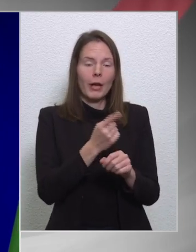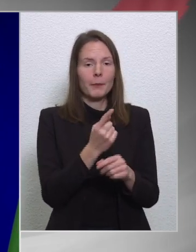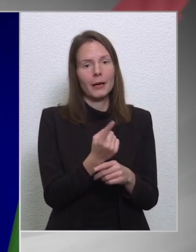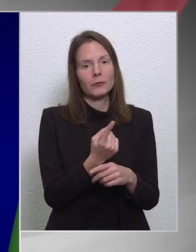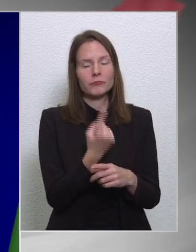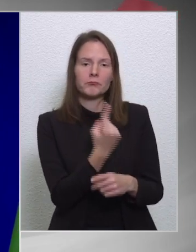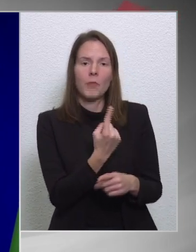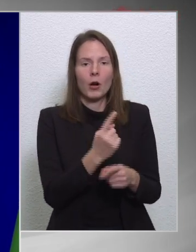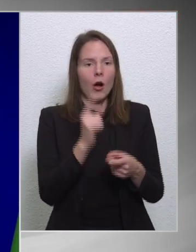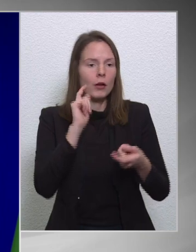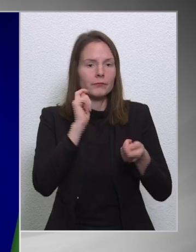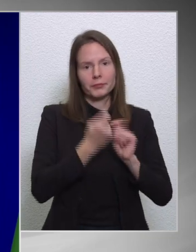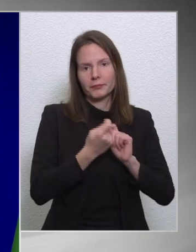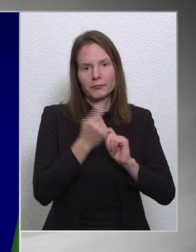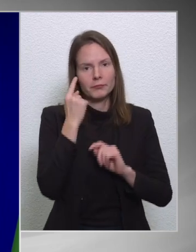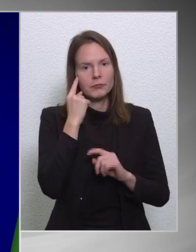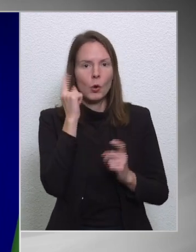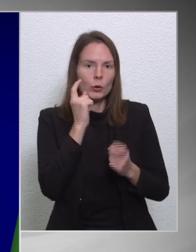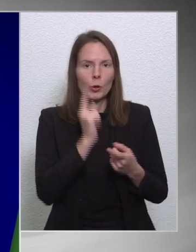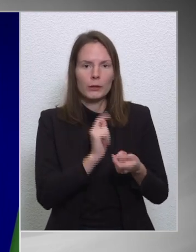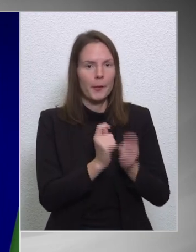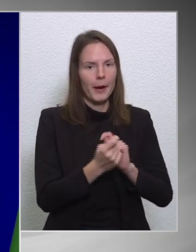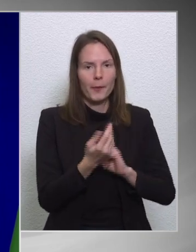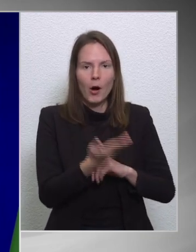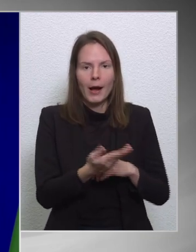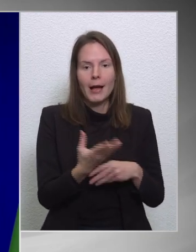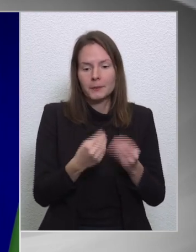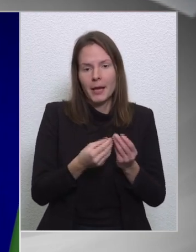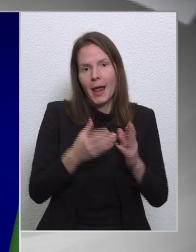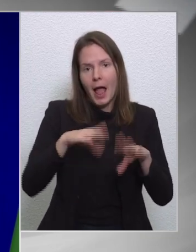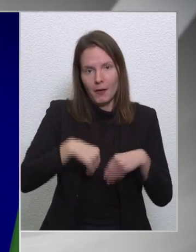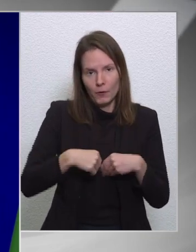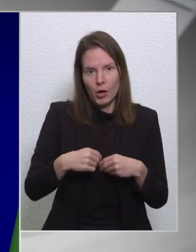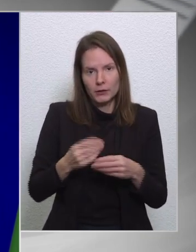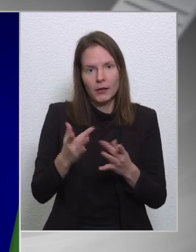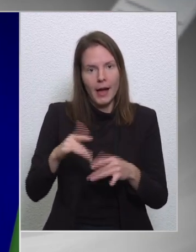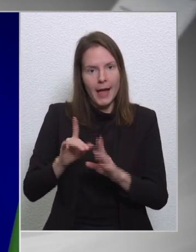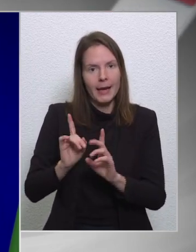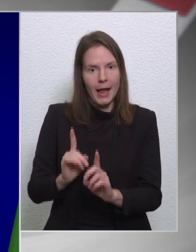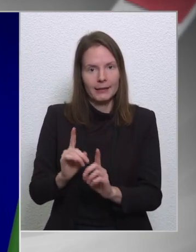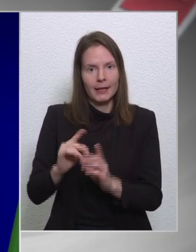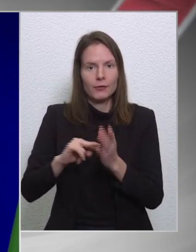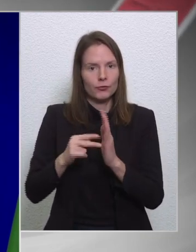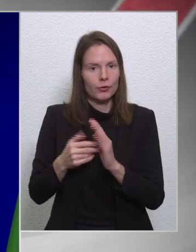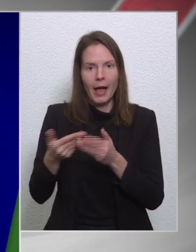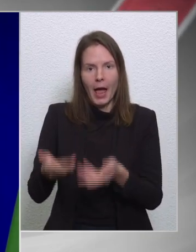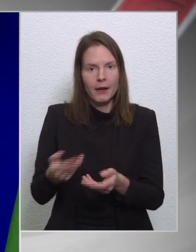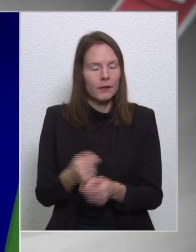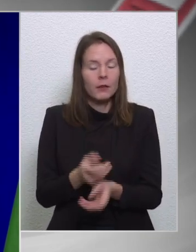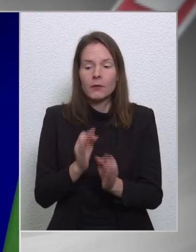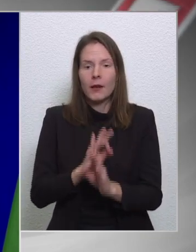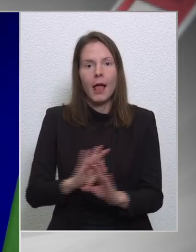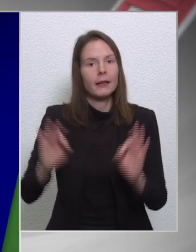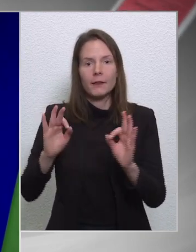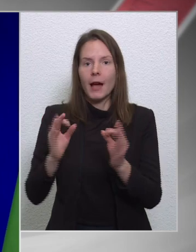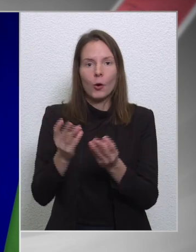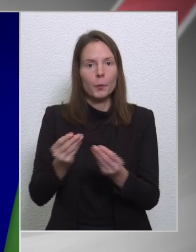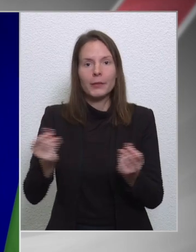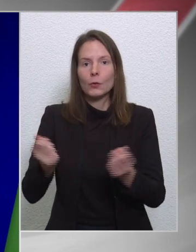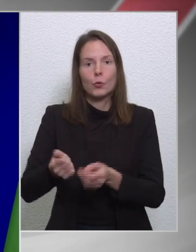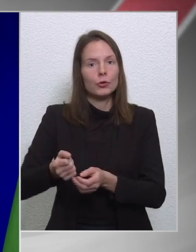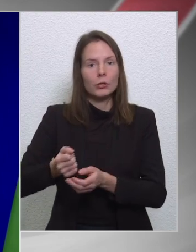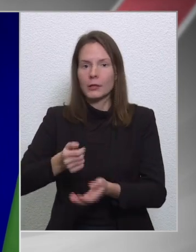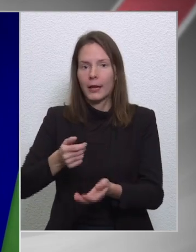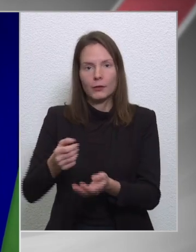értelmben a javunkra, hiszen elfogadta a helyreállítási tervet, ráadásul a legkiválóbb minősítéssel, tehát az